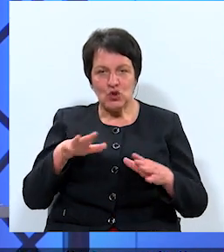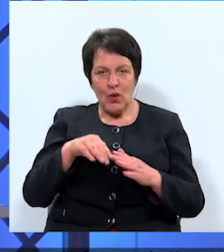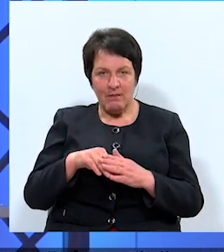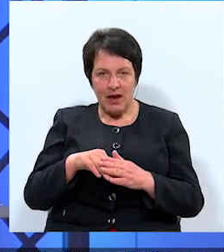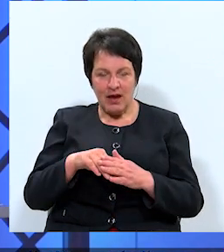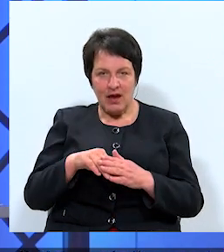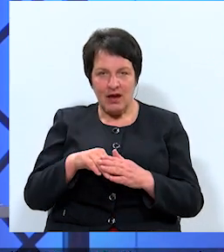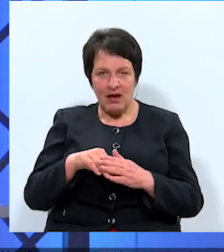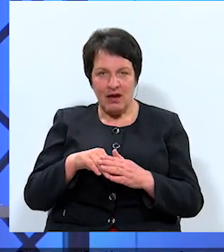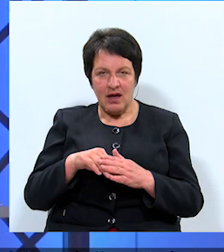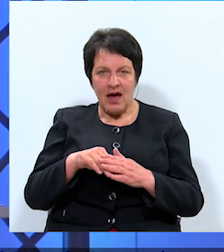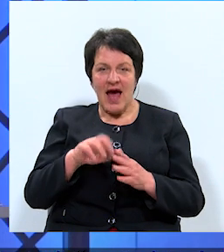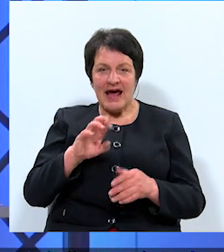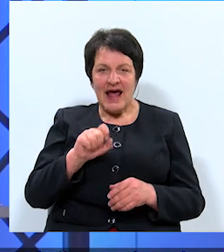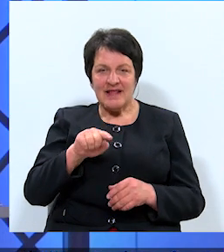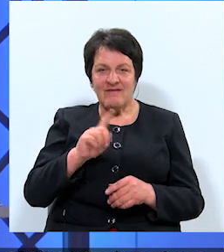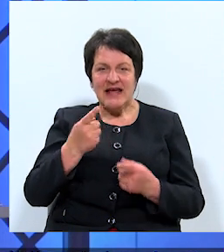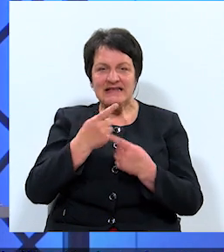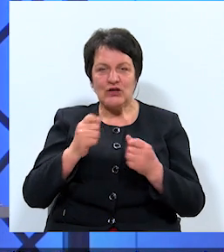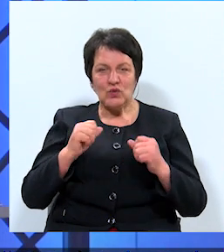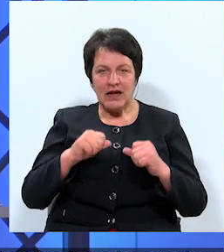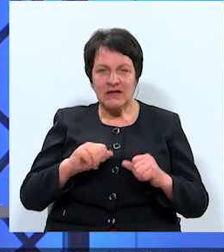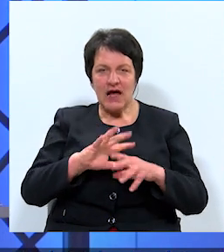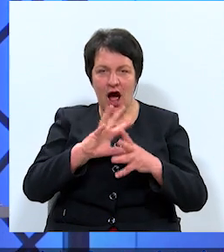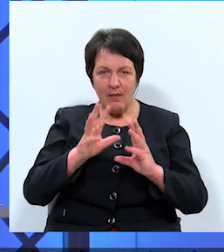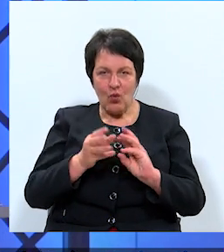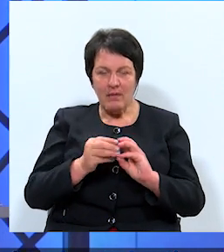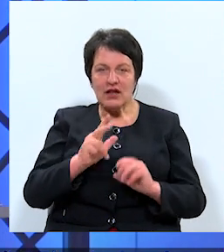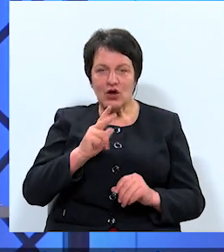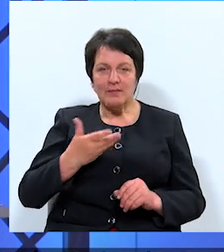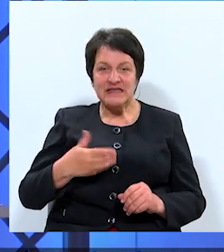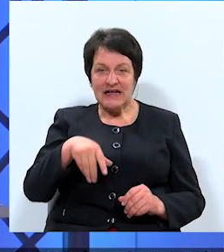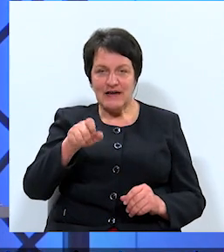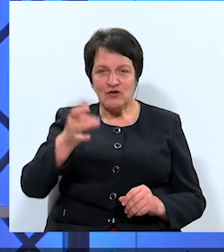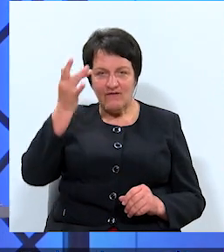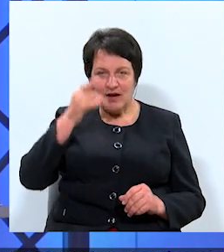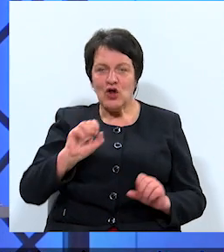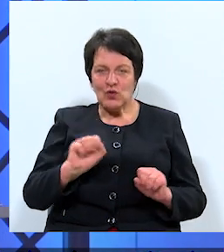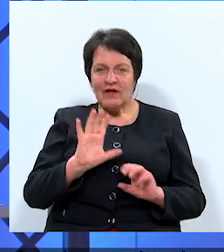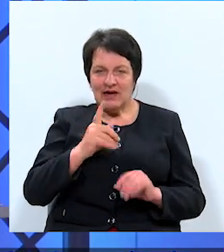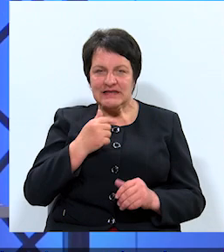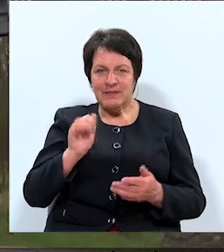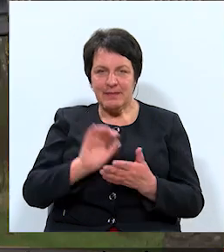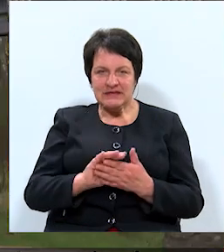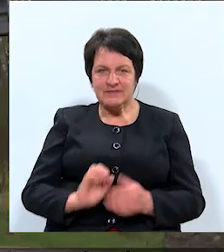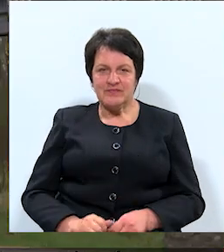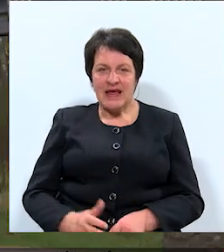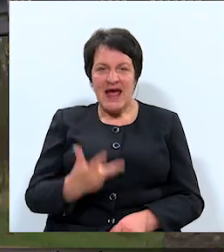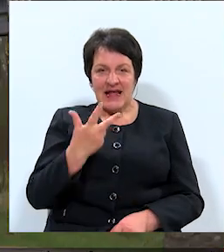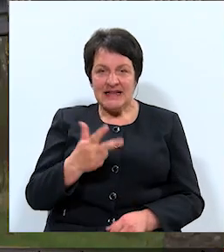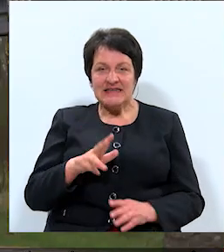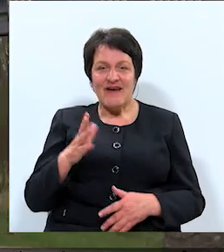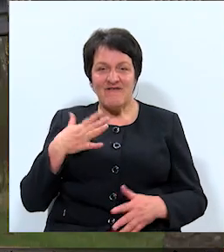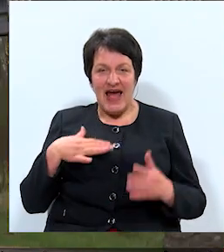VTV ziņdienas apkopoja Daugavpils iedzīvotāju viedoklu, un tūdēļ varēsim ar to iepazīties. Trīs